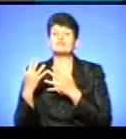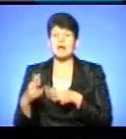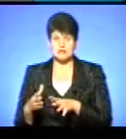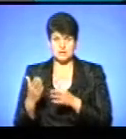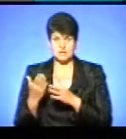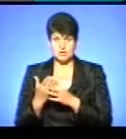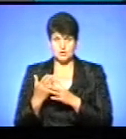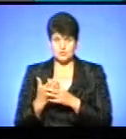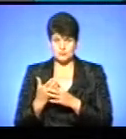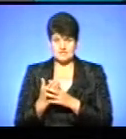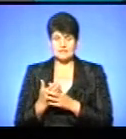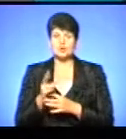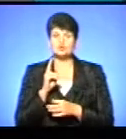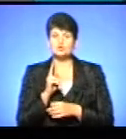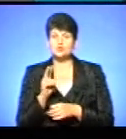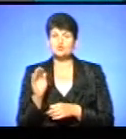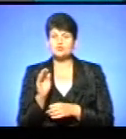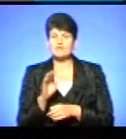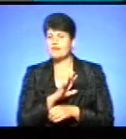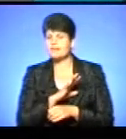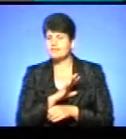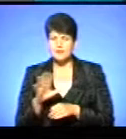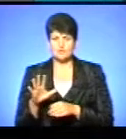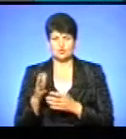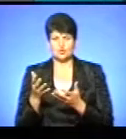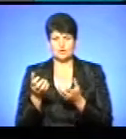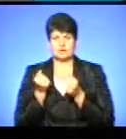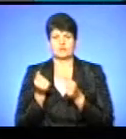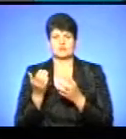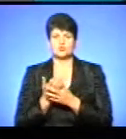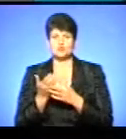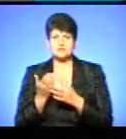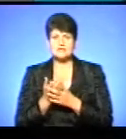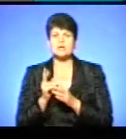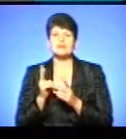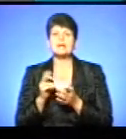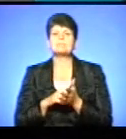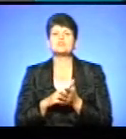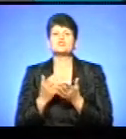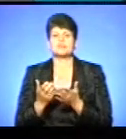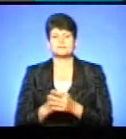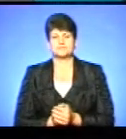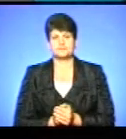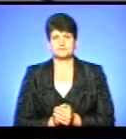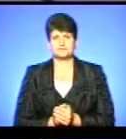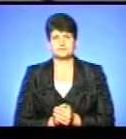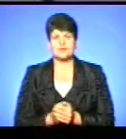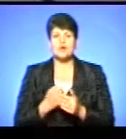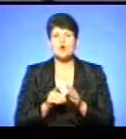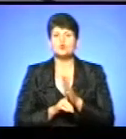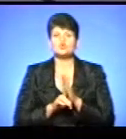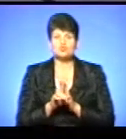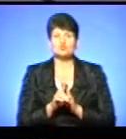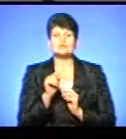громадяни з жовтня не будуть з певних причин отримувати субсидії, які це причини? Я розпочню з тих